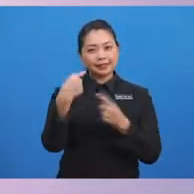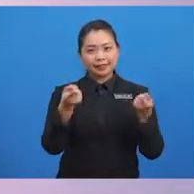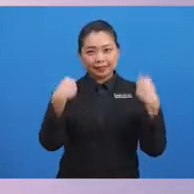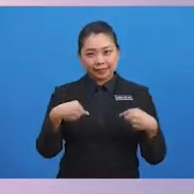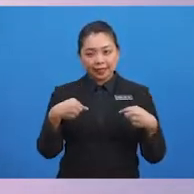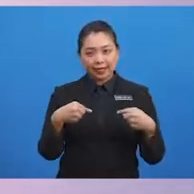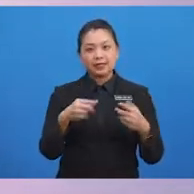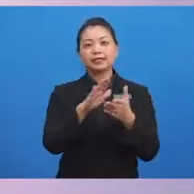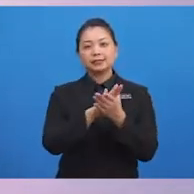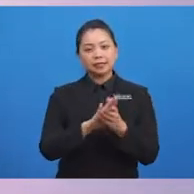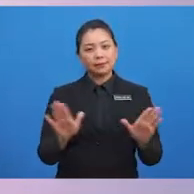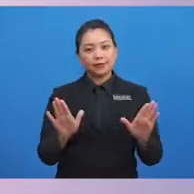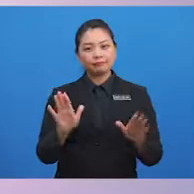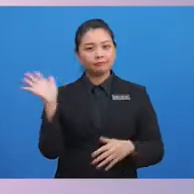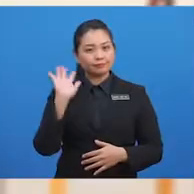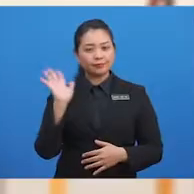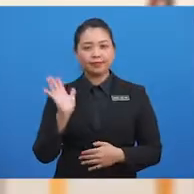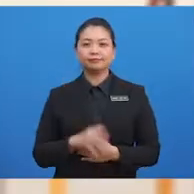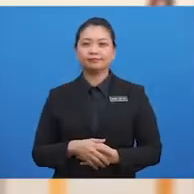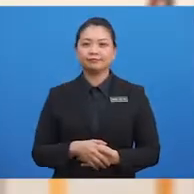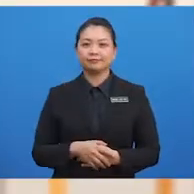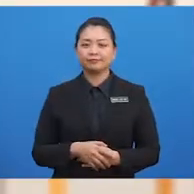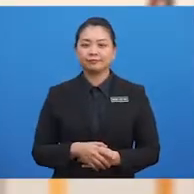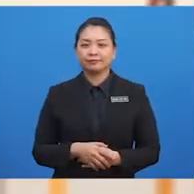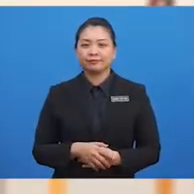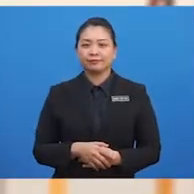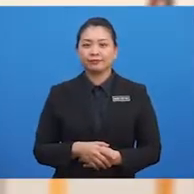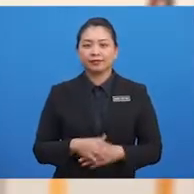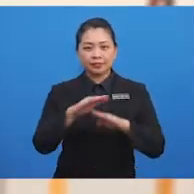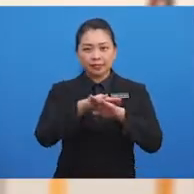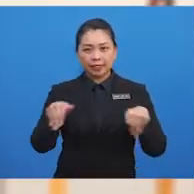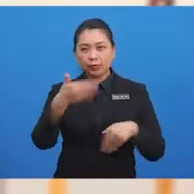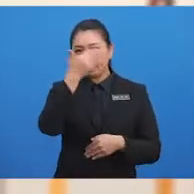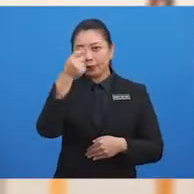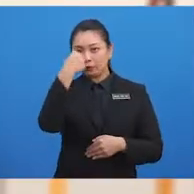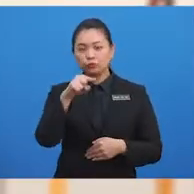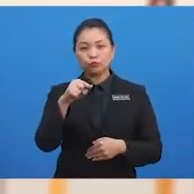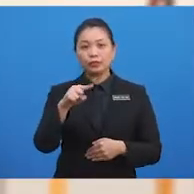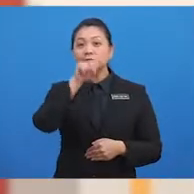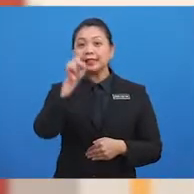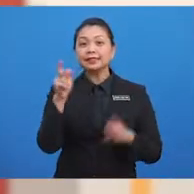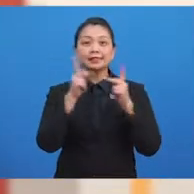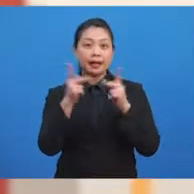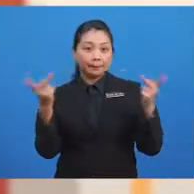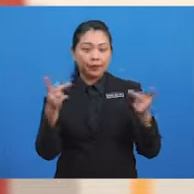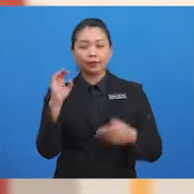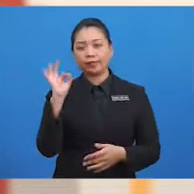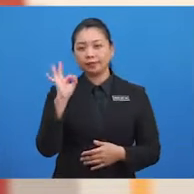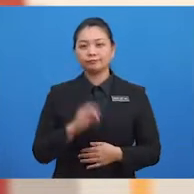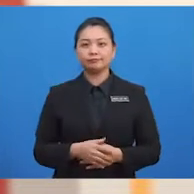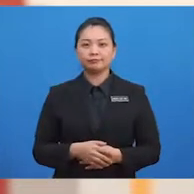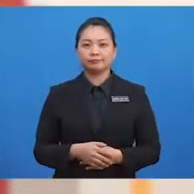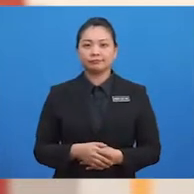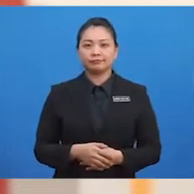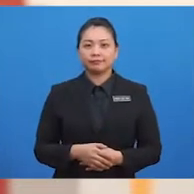dan sebagainya. Jangan lupa untuk bertanya kabar, ya. Baiklah,